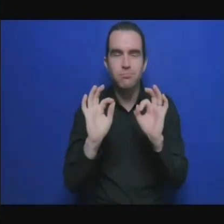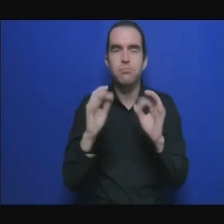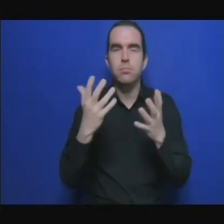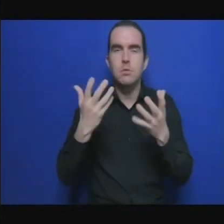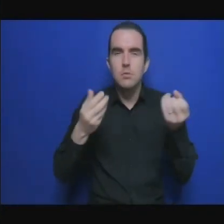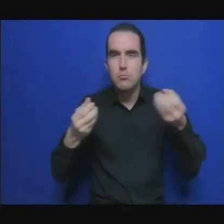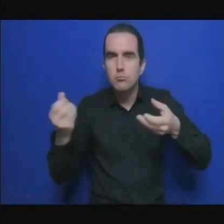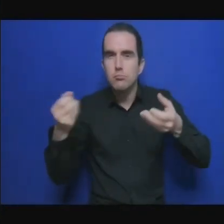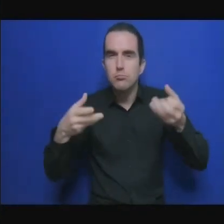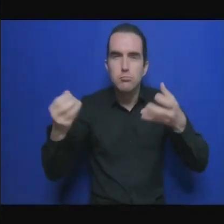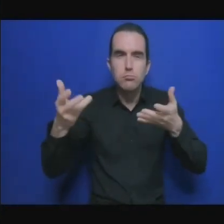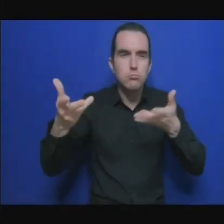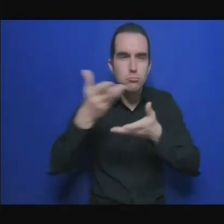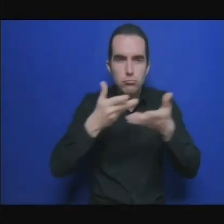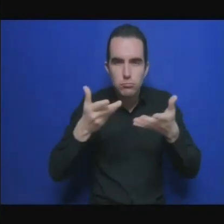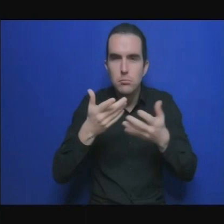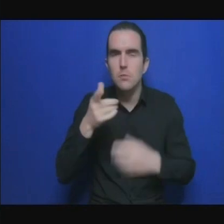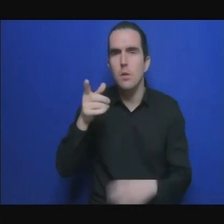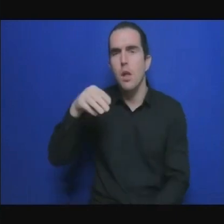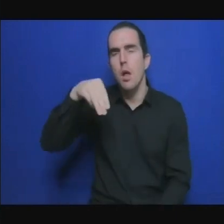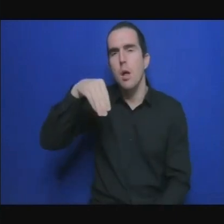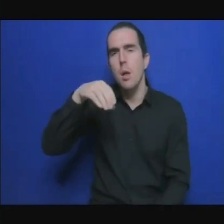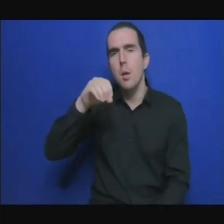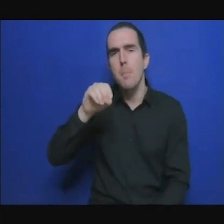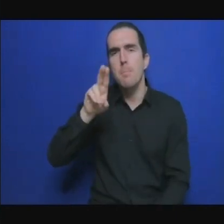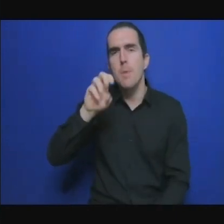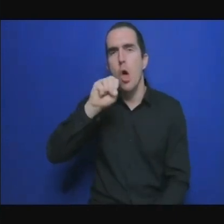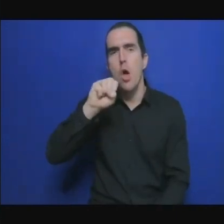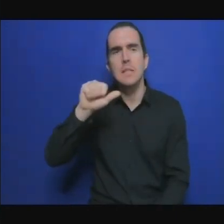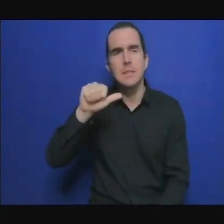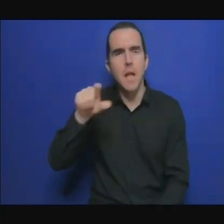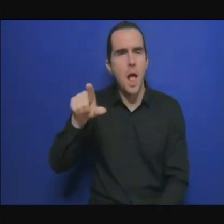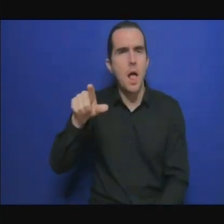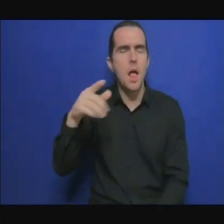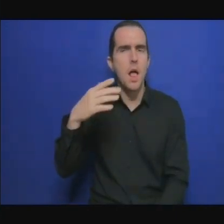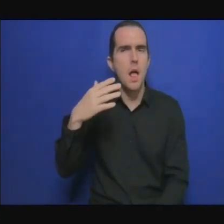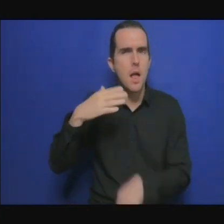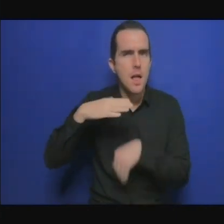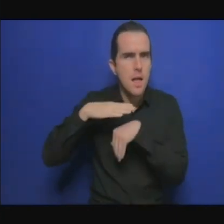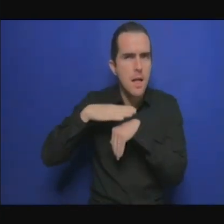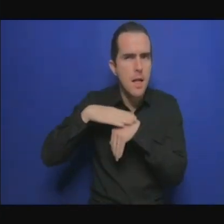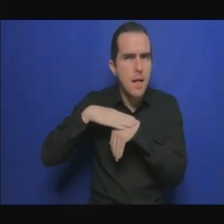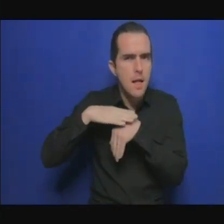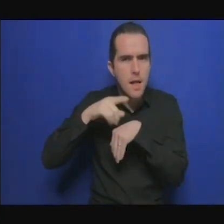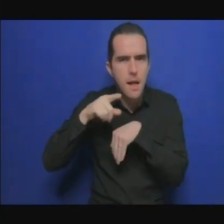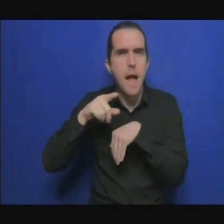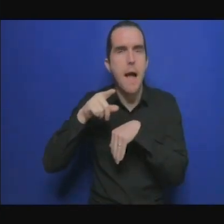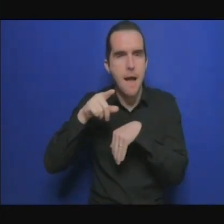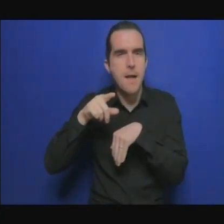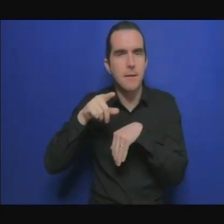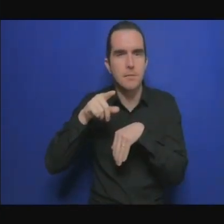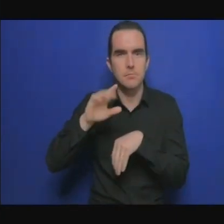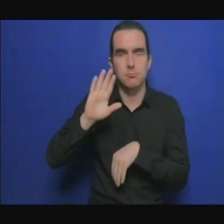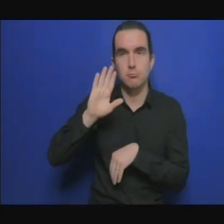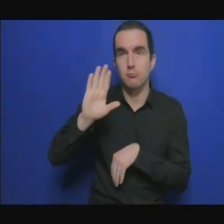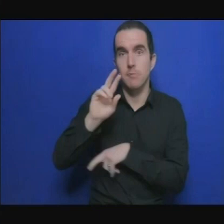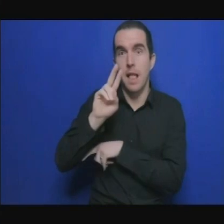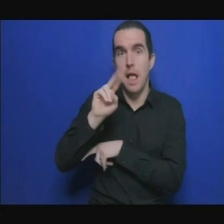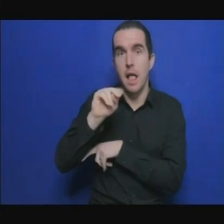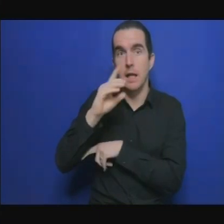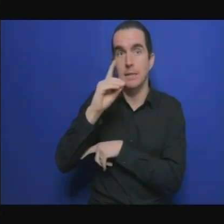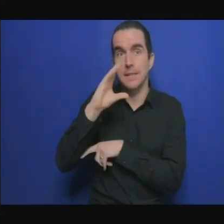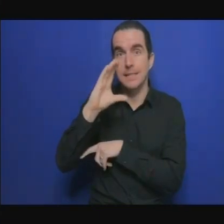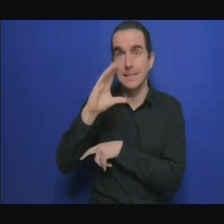ressources propres donc ça c'est quelque chose qu'il ne faut jamais oublier et aujourd'hui si on fait le bilan la COP26 à